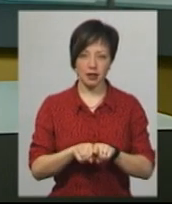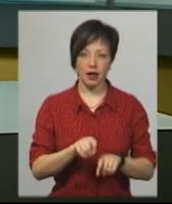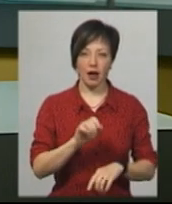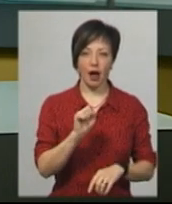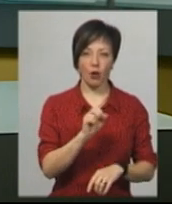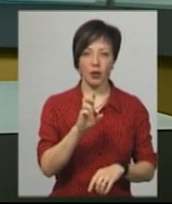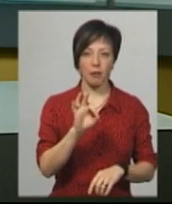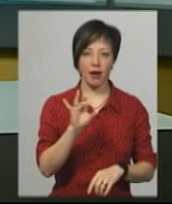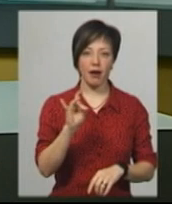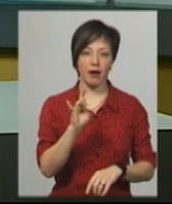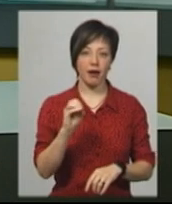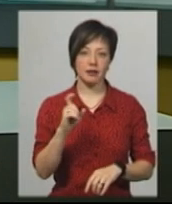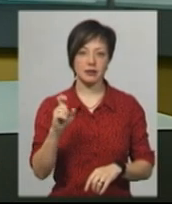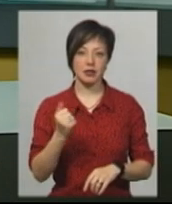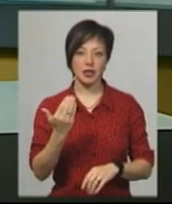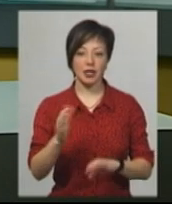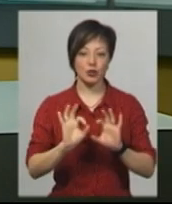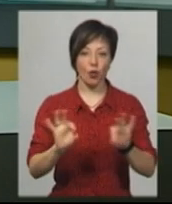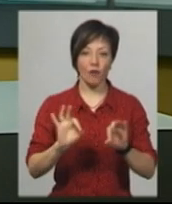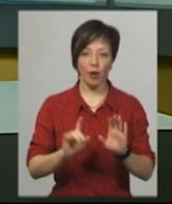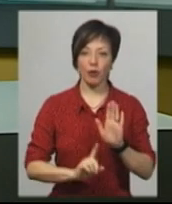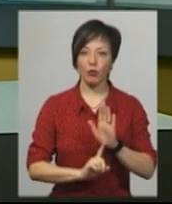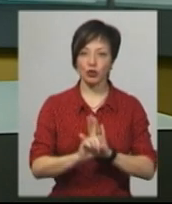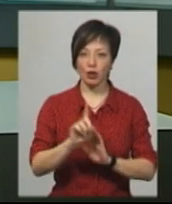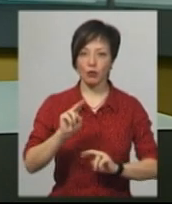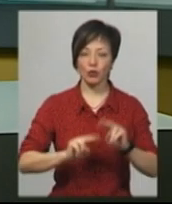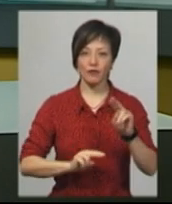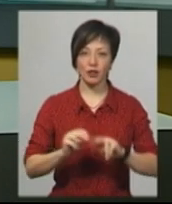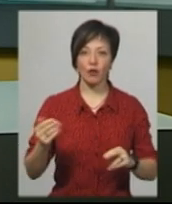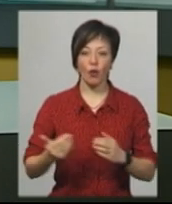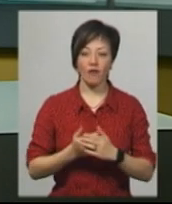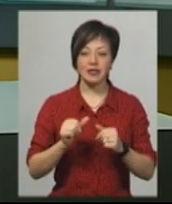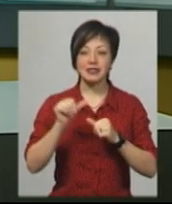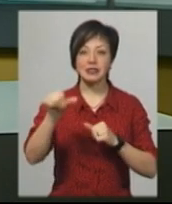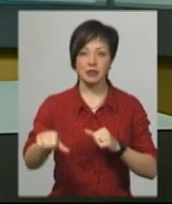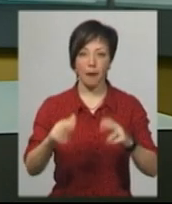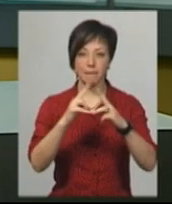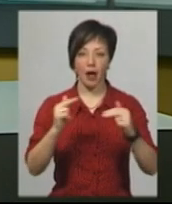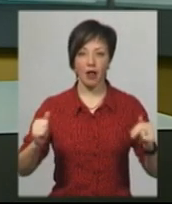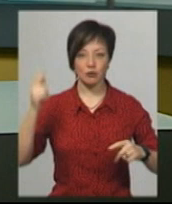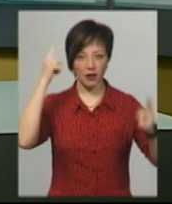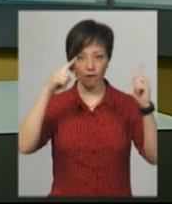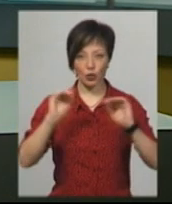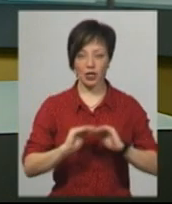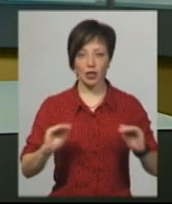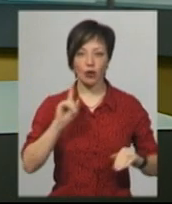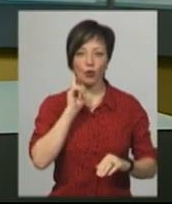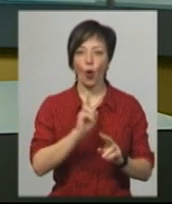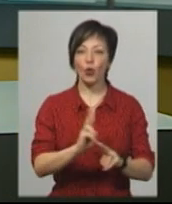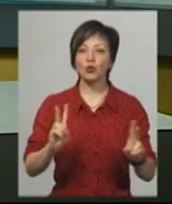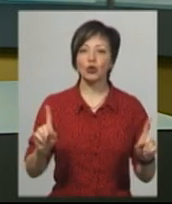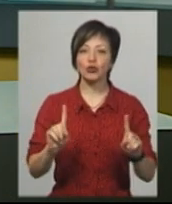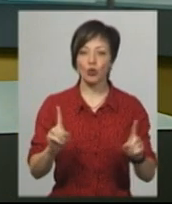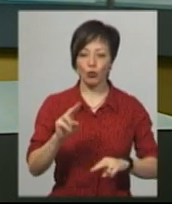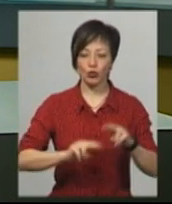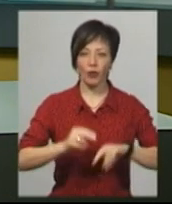Береза. За її словами, нове будівництво розпочали за Палацом творчості дітей та юнаства. Хто і що сьогодні будує на вулиці